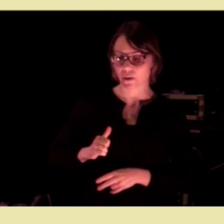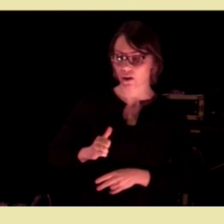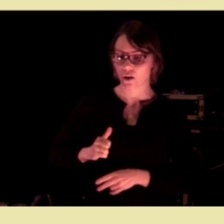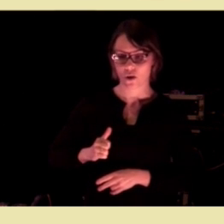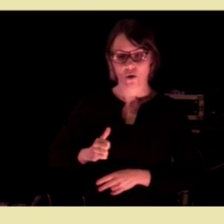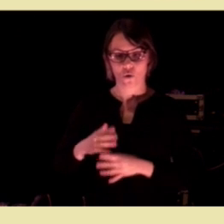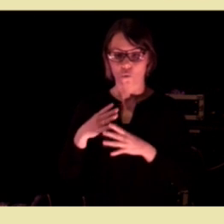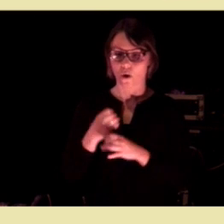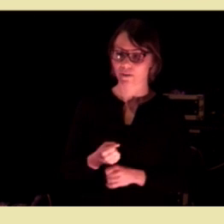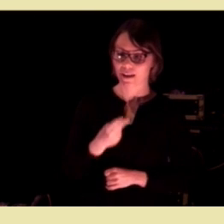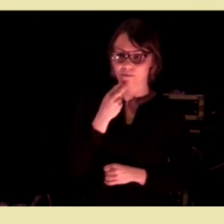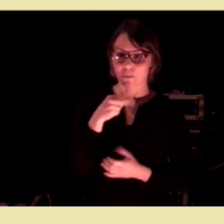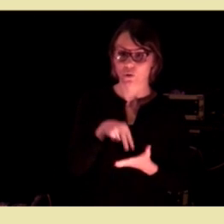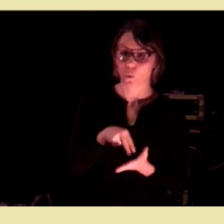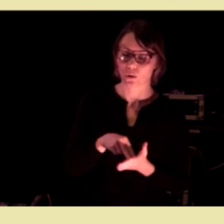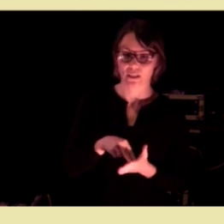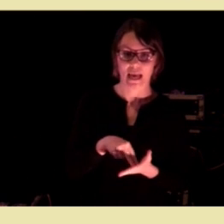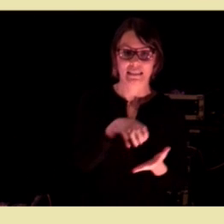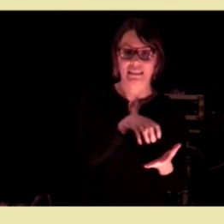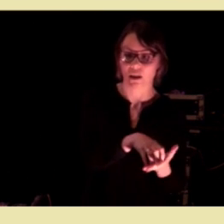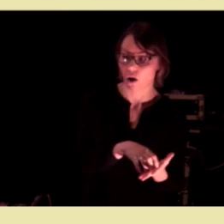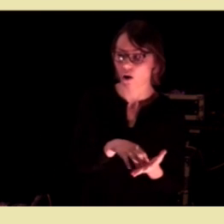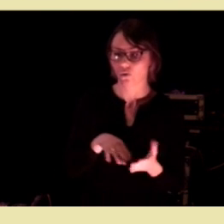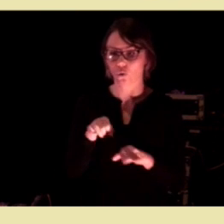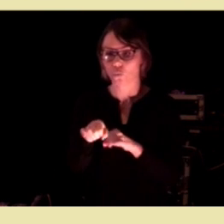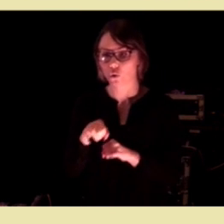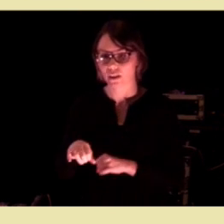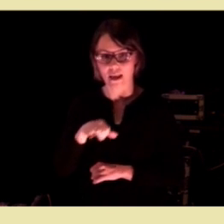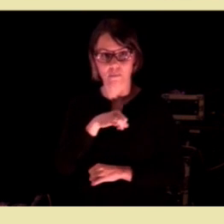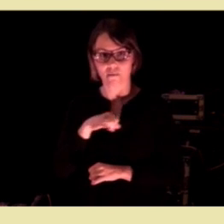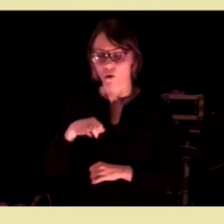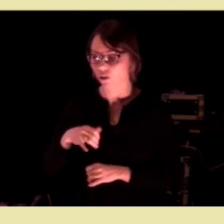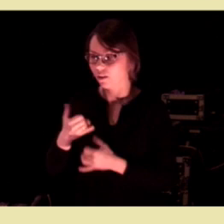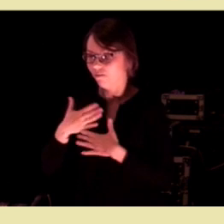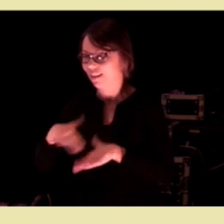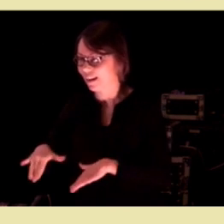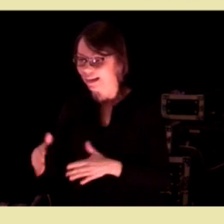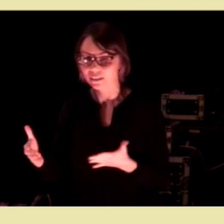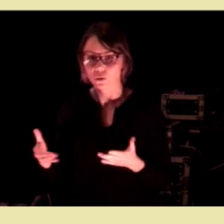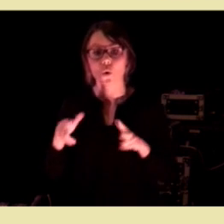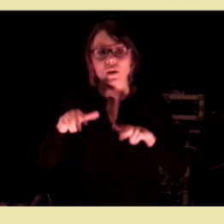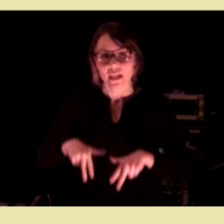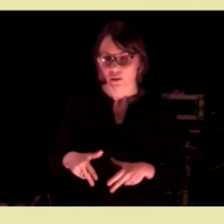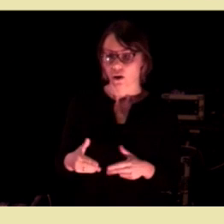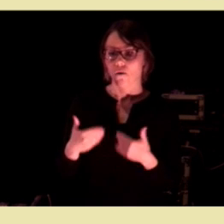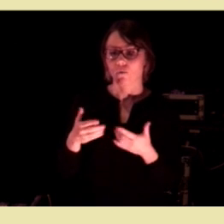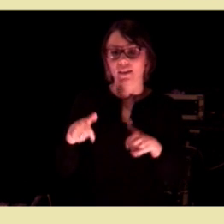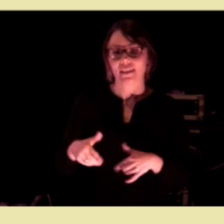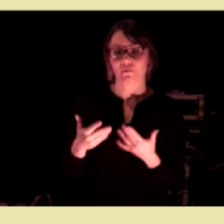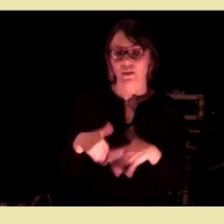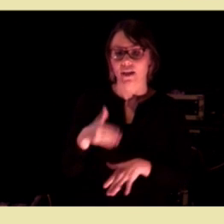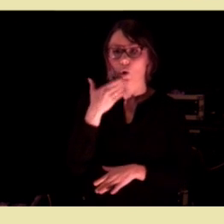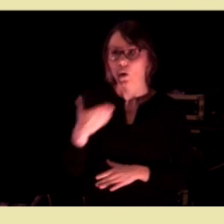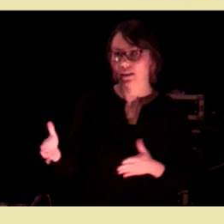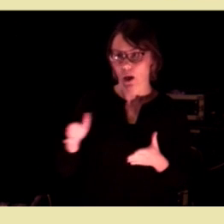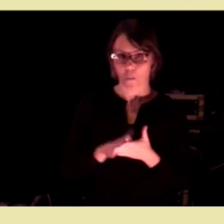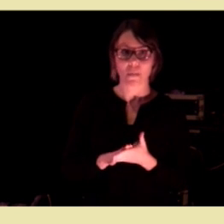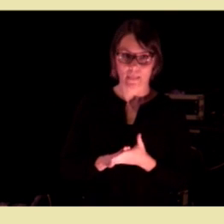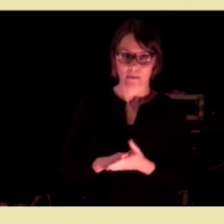uavhengig om vi har ståsted i stat eller kommune, i frivillig eller i private, å få dette til å fungere godt sammen.